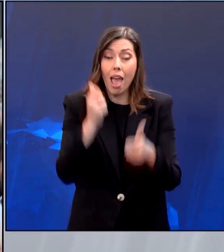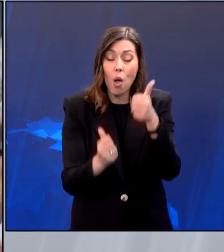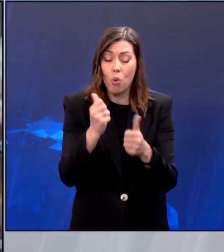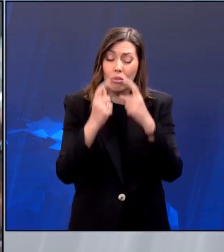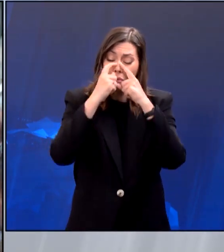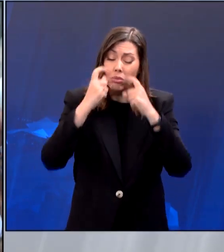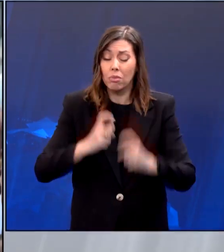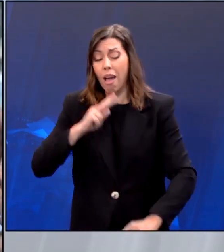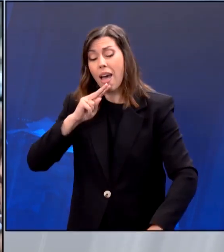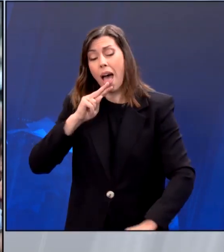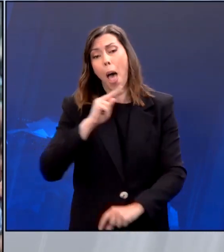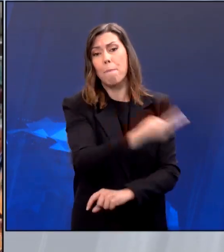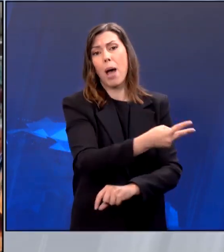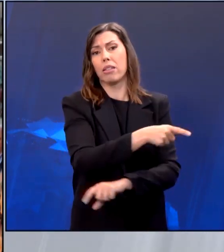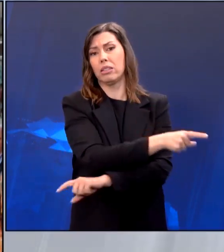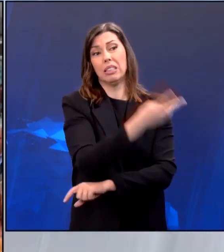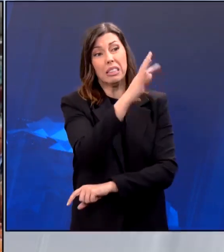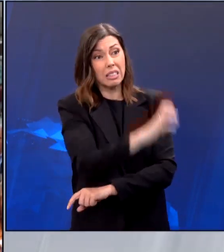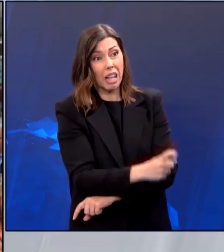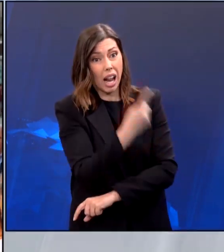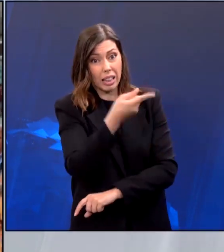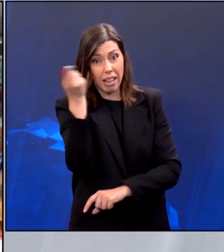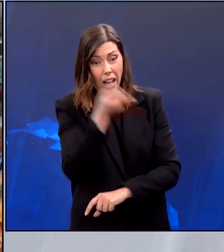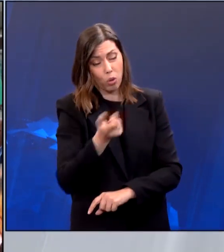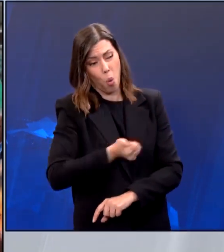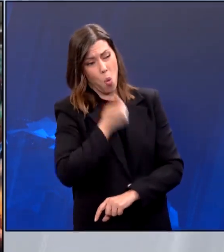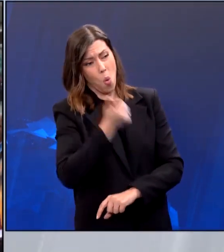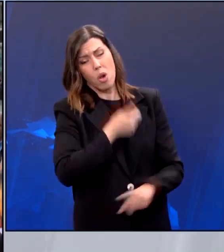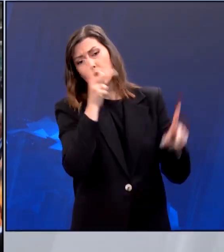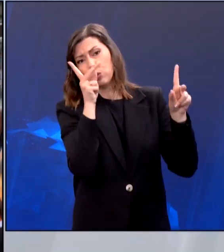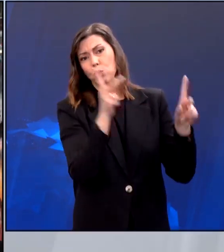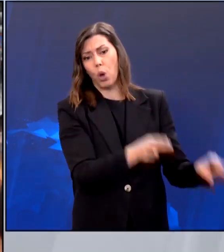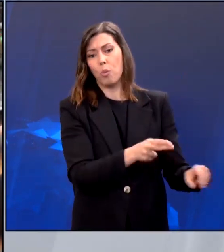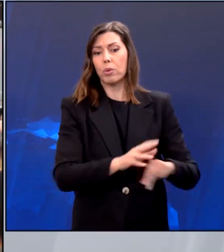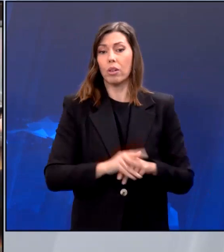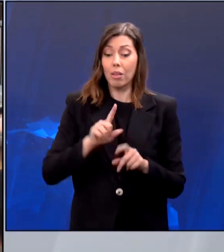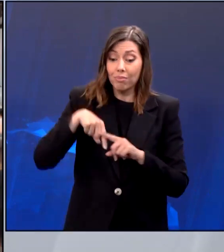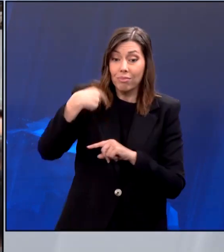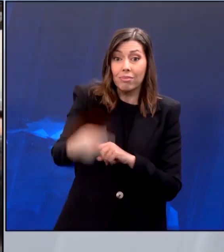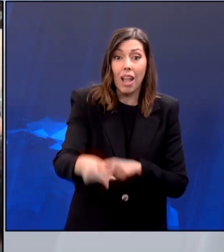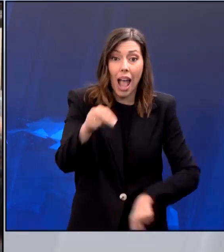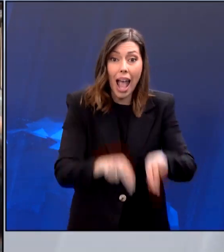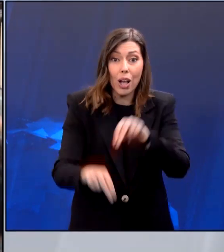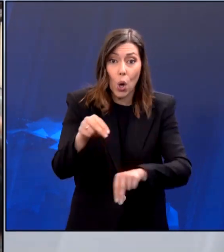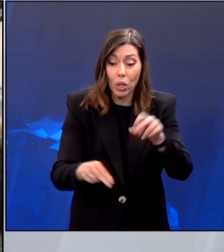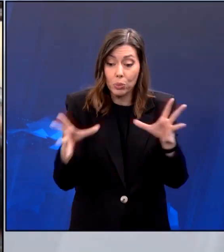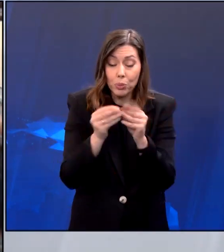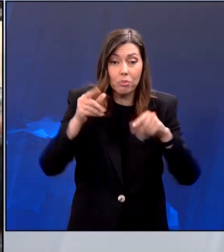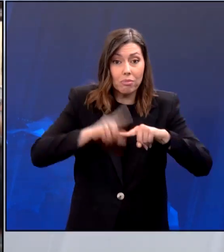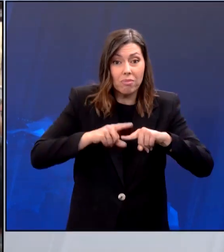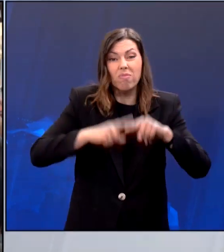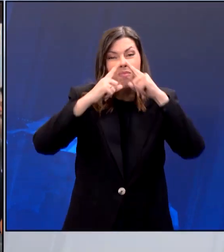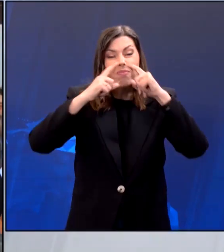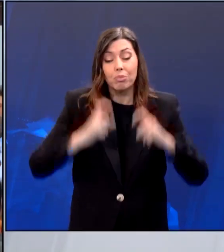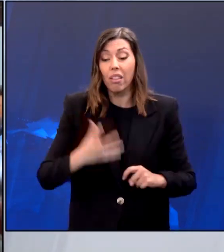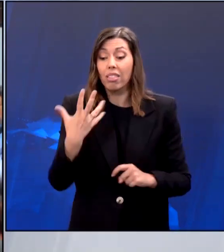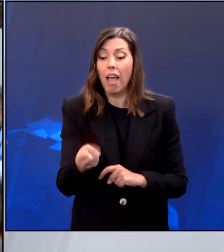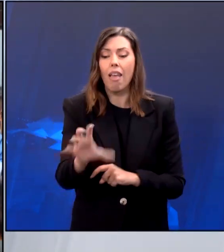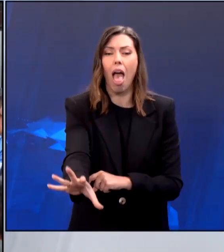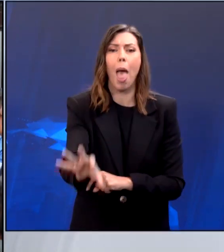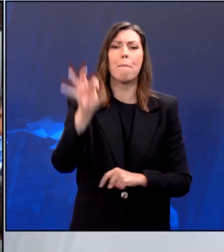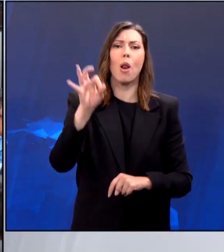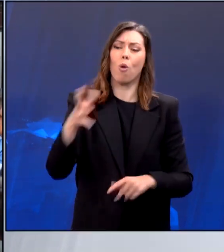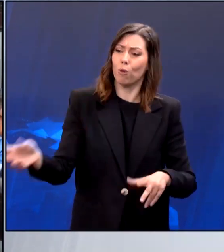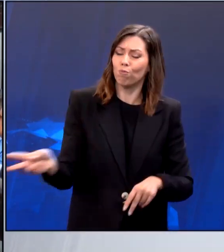49%. Να έχει ο λαός στις επόμενες εθνικές εκλογές άλλη κυβερνητική επιλογή. Το μόνο